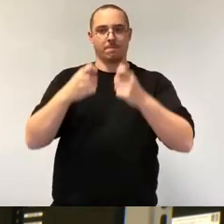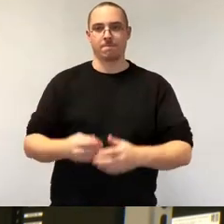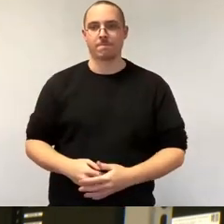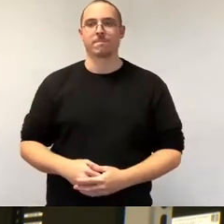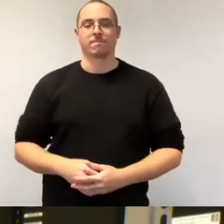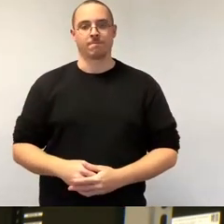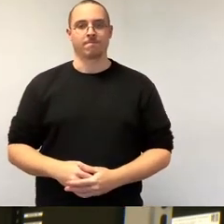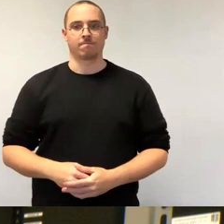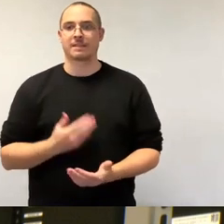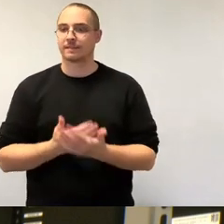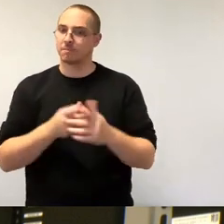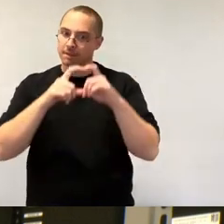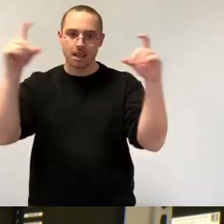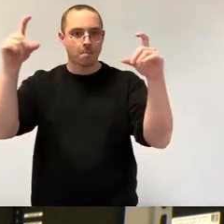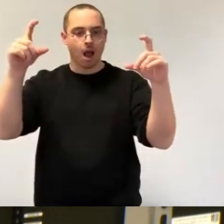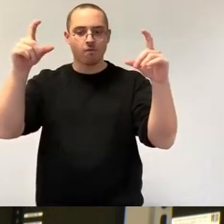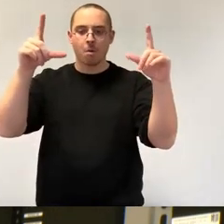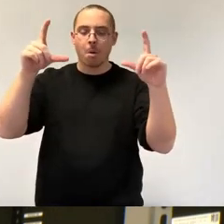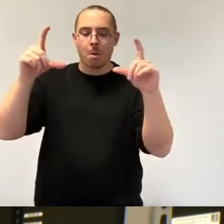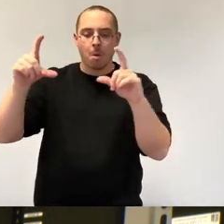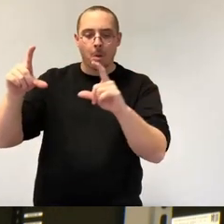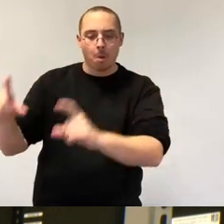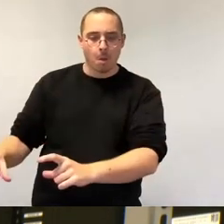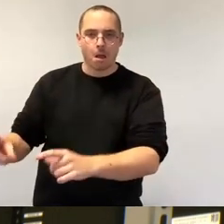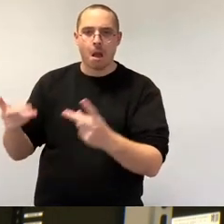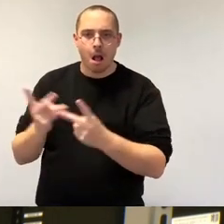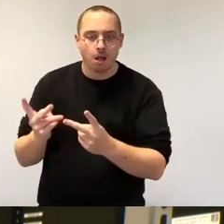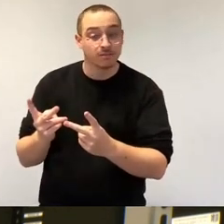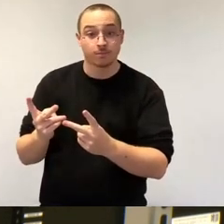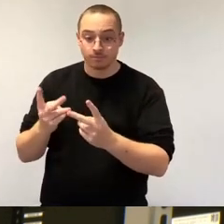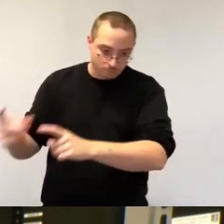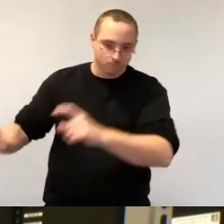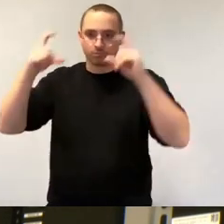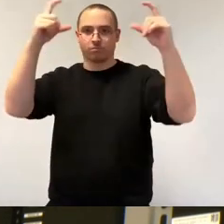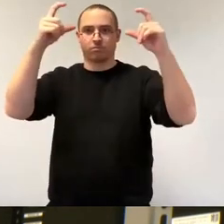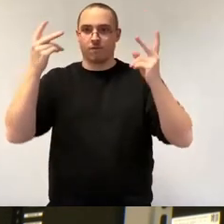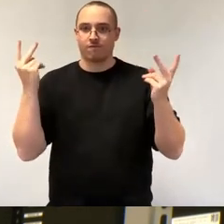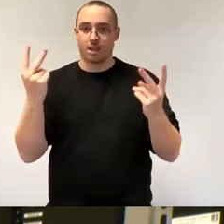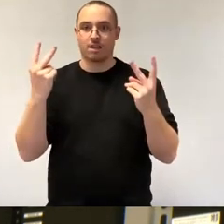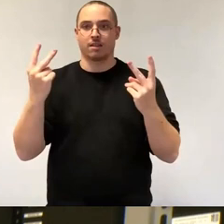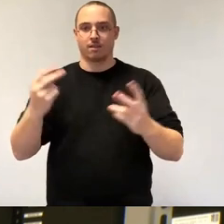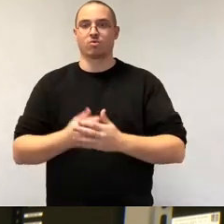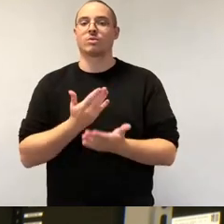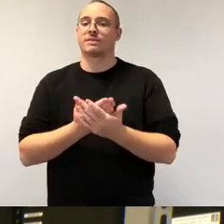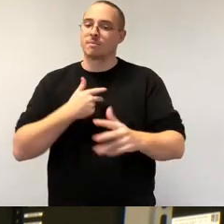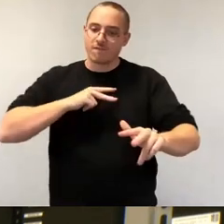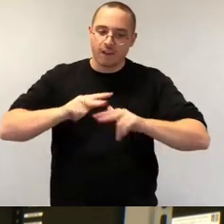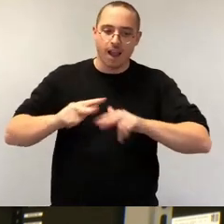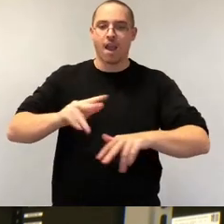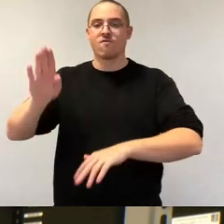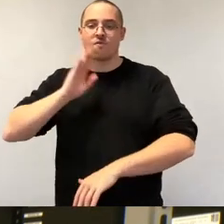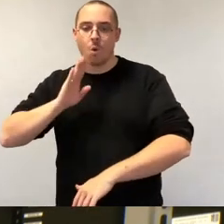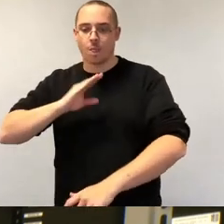Und wir müssen massiv in die Themen Verkehr, Wohnen und Arbeitskräfte investieren.